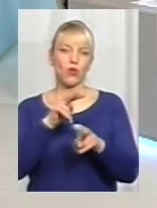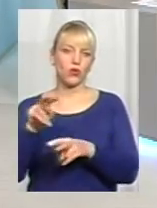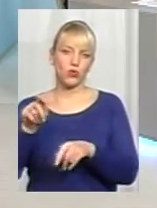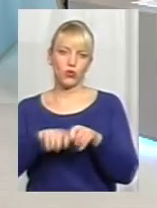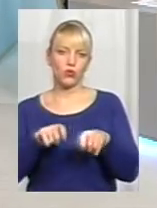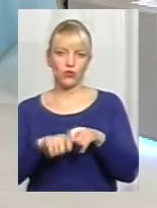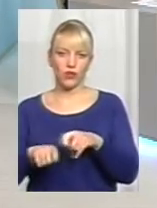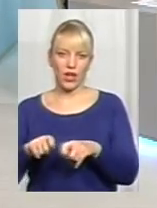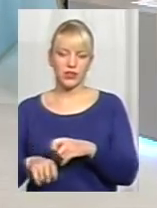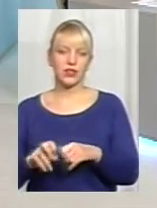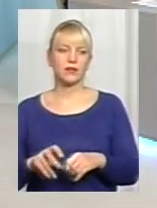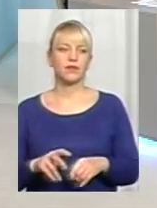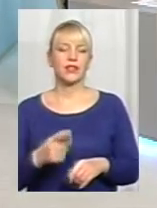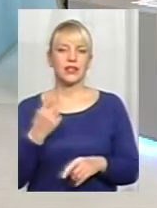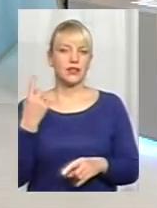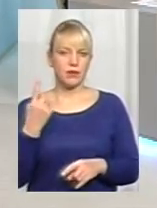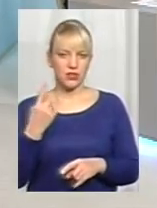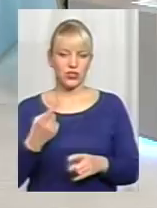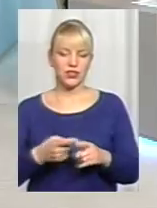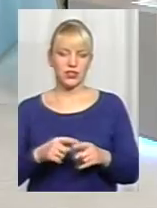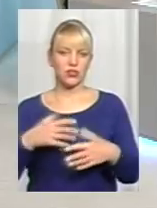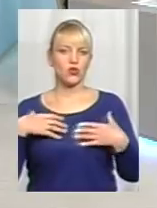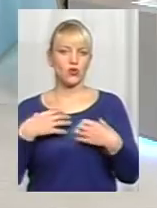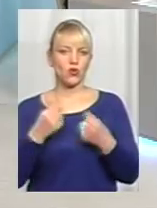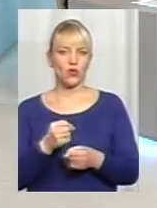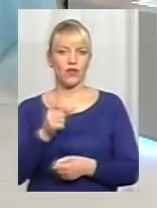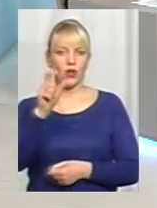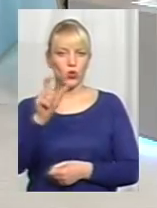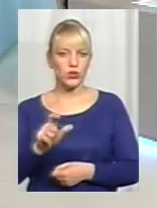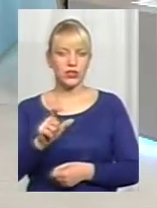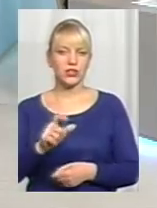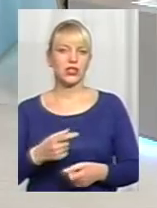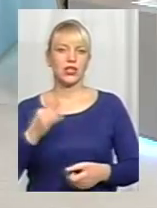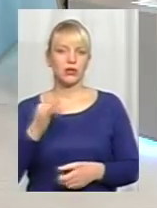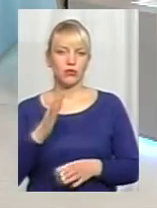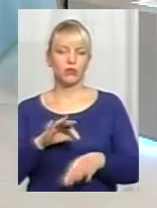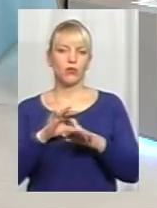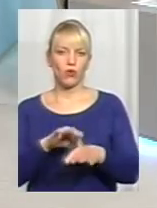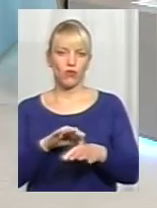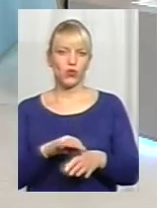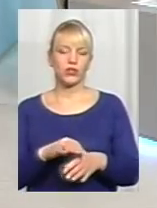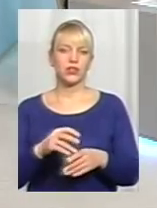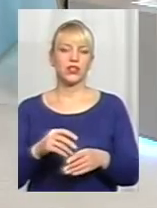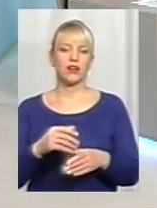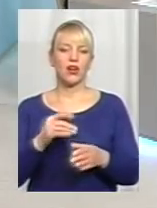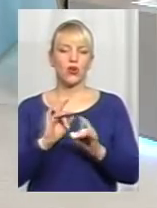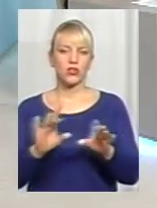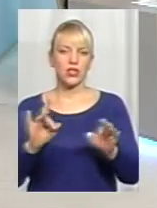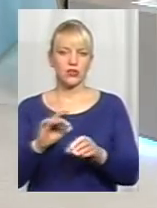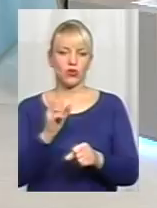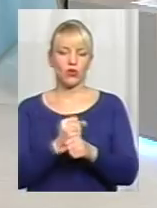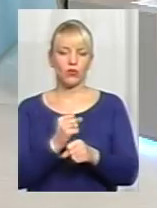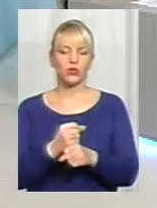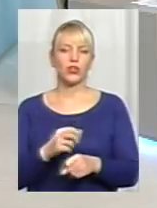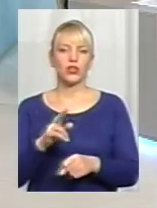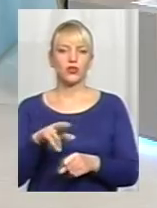яке вже попередньо говорили. Перш за все, це здоров'я людини. Відповідно, будемо проводити роботу відносно них щодо направлення до